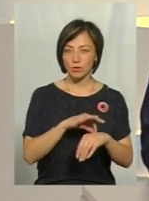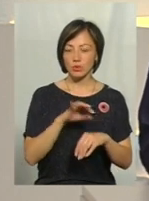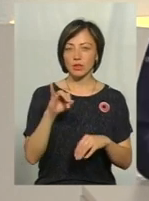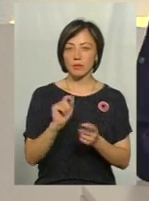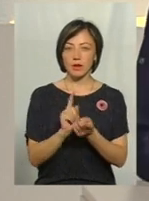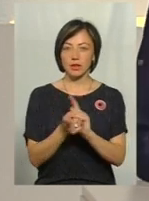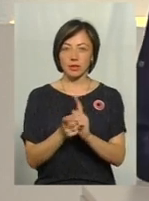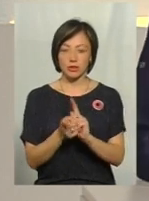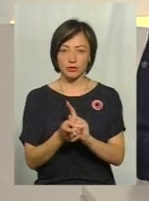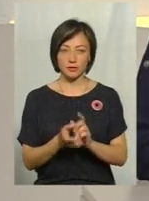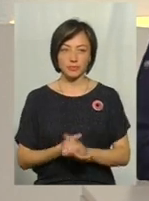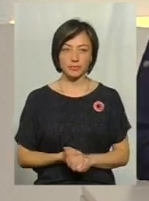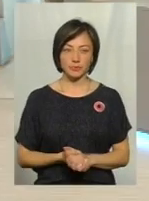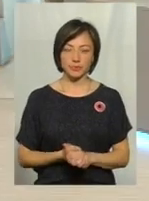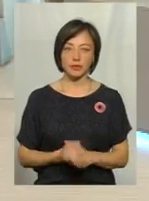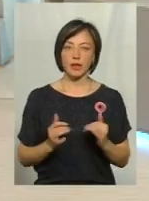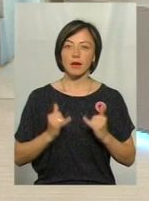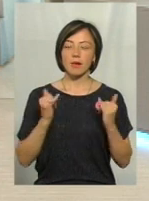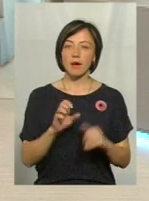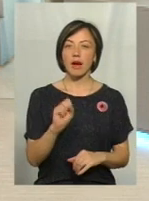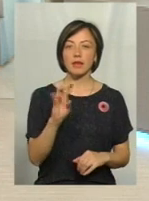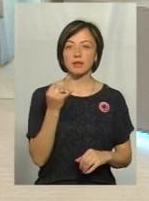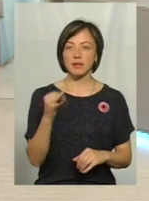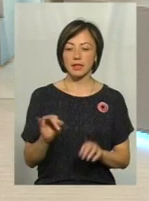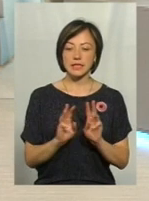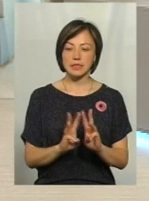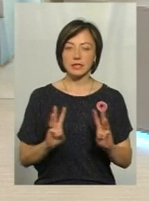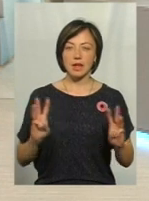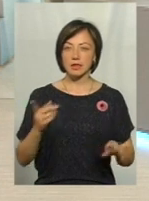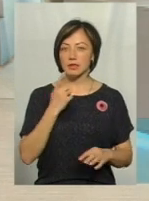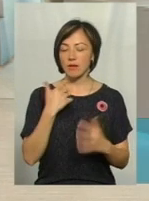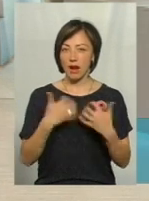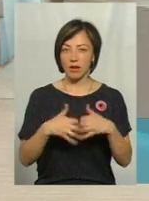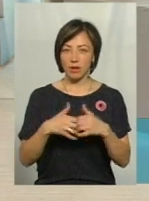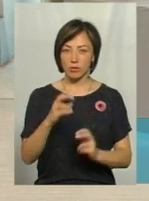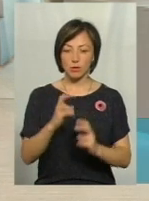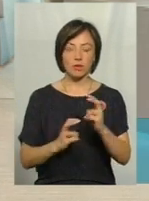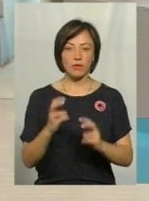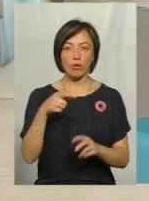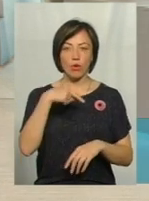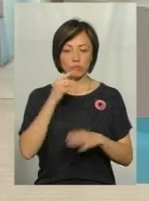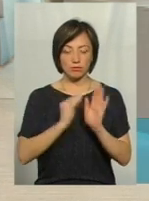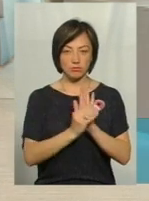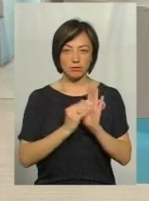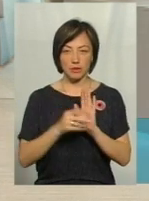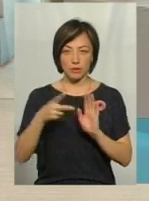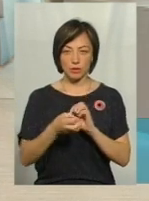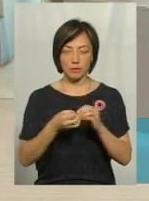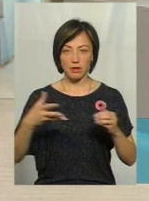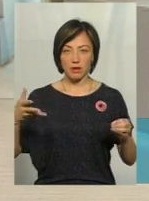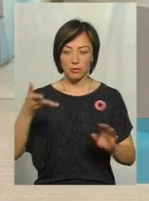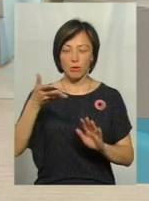мову жестів. Пане Андрію, сайт Красилівського агрегатного говорить, що у 2015-му освоїли